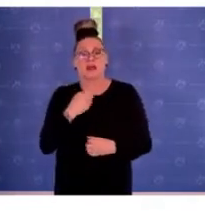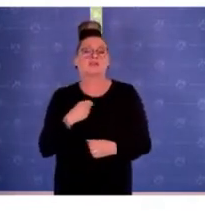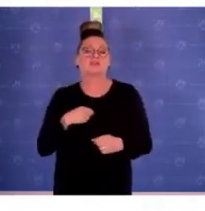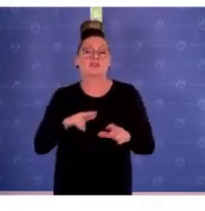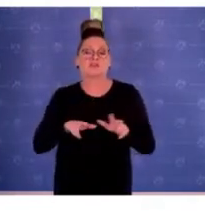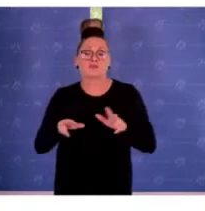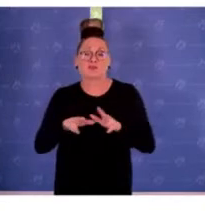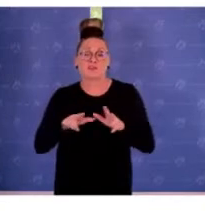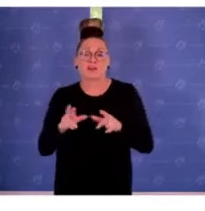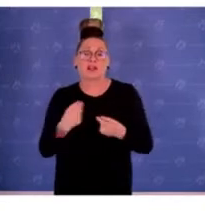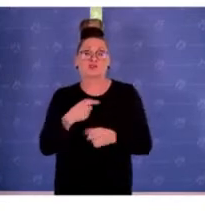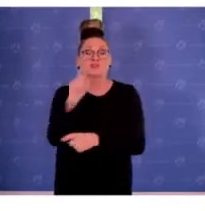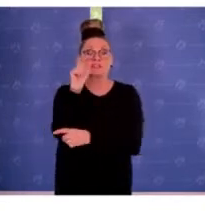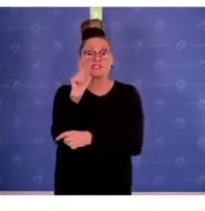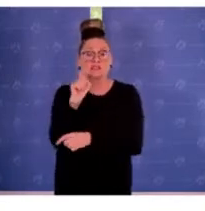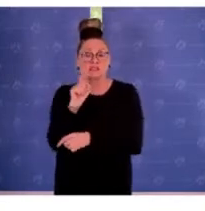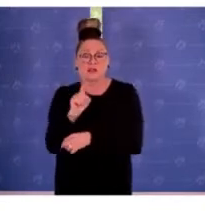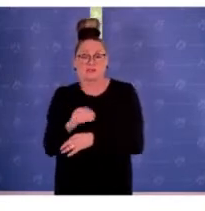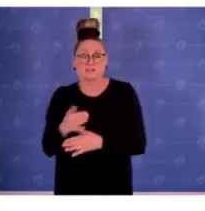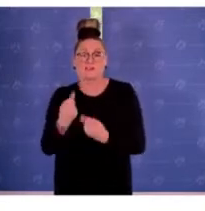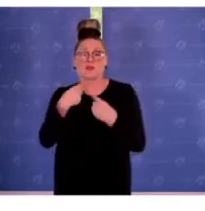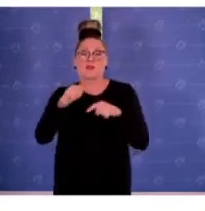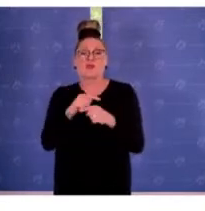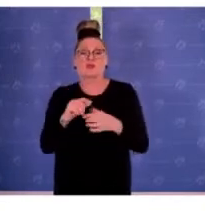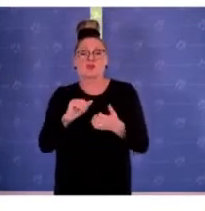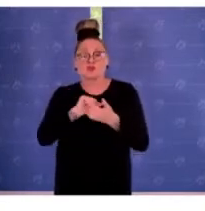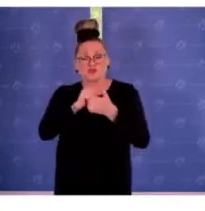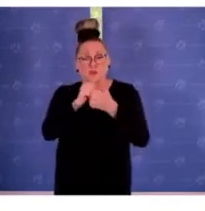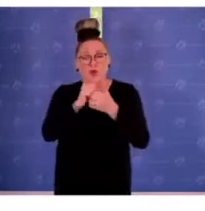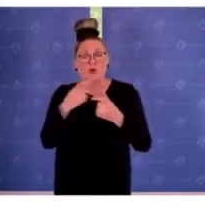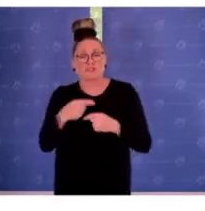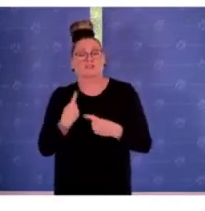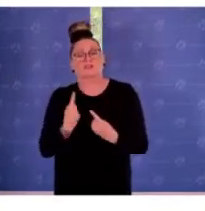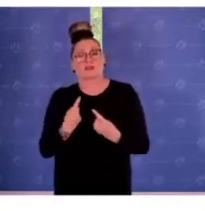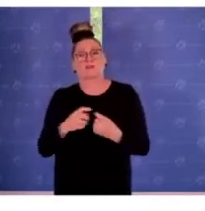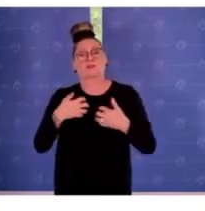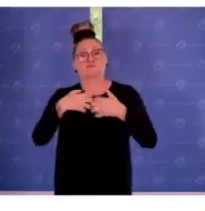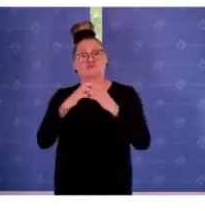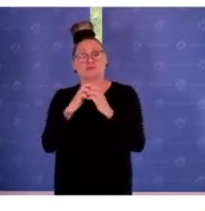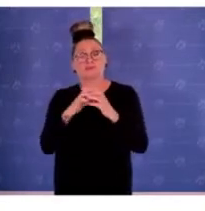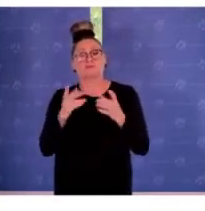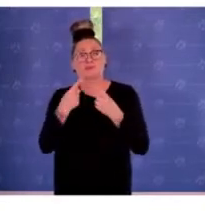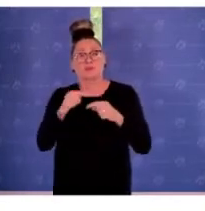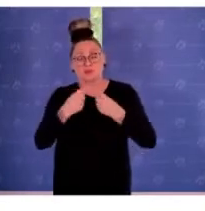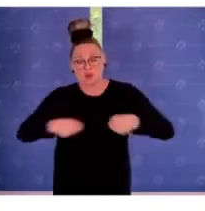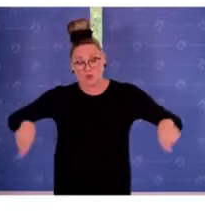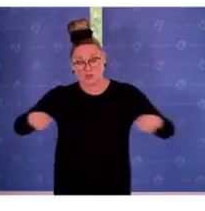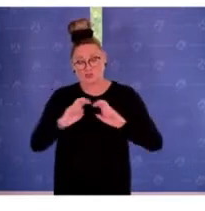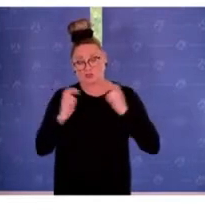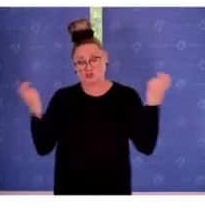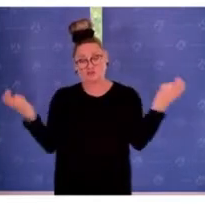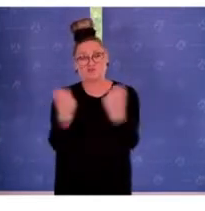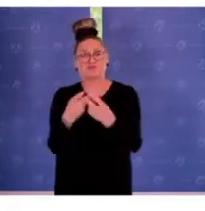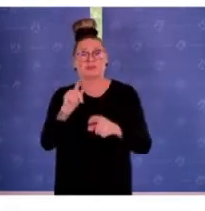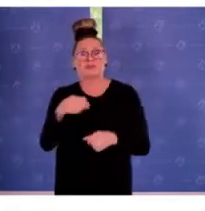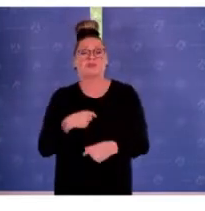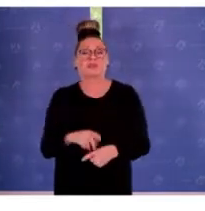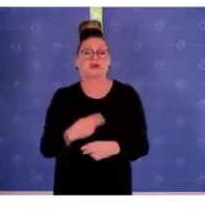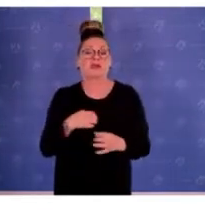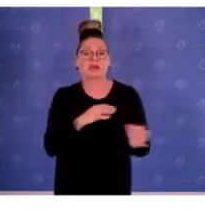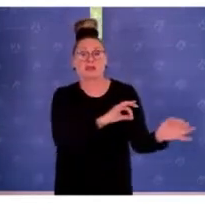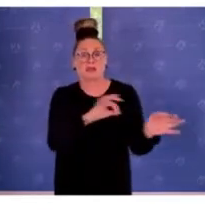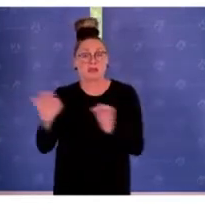Digitalisierung und Sport entwickelt hat, den runden Tisch gegen antisemitische Gewalt, ein regelmäßig tagendes